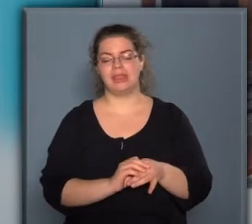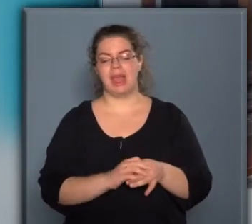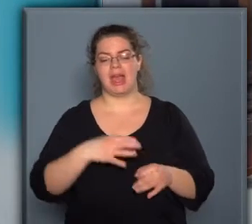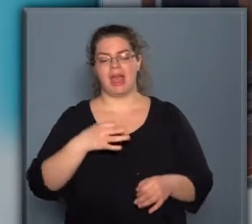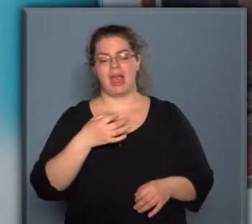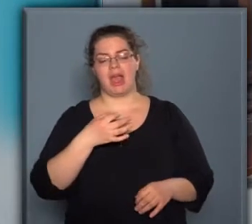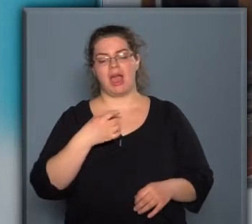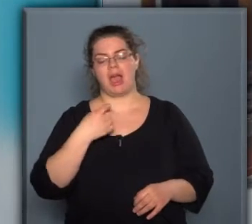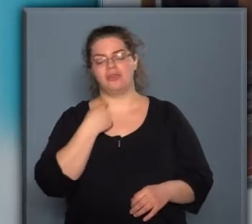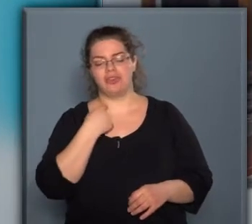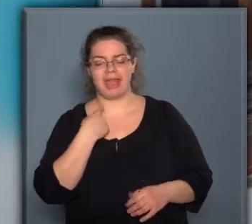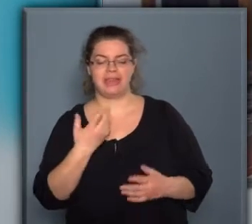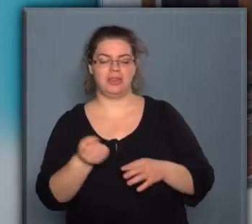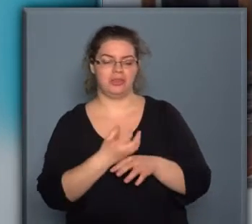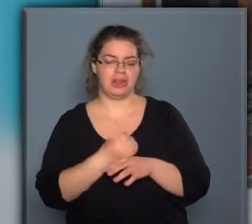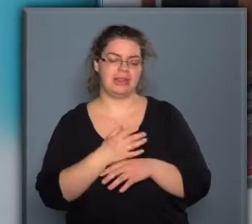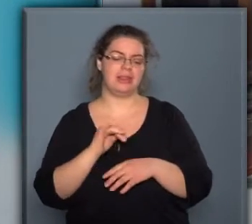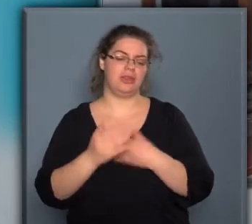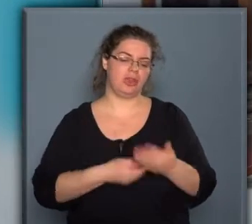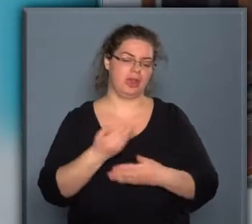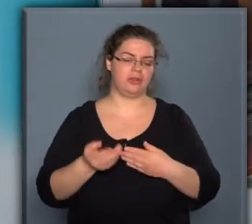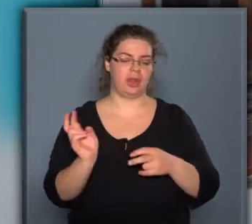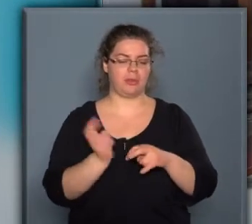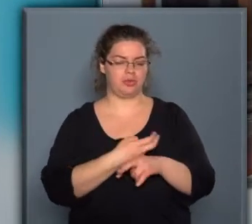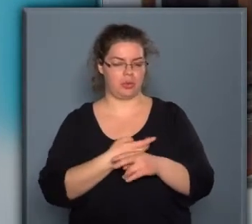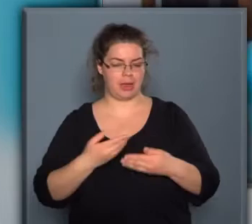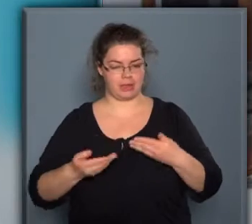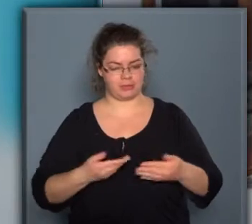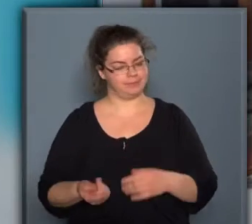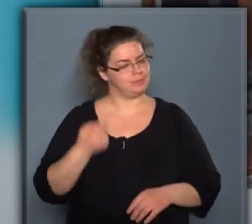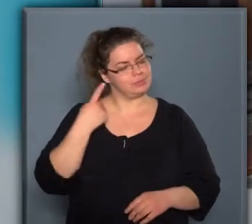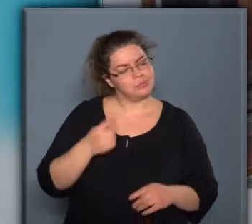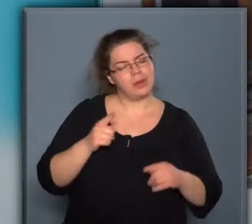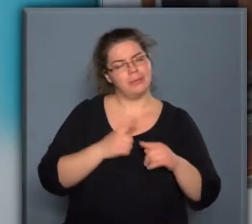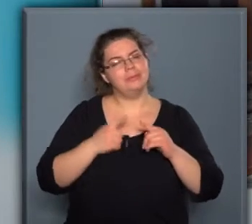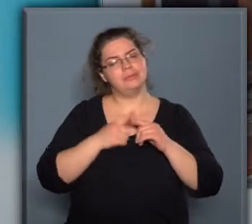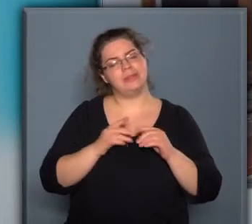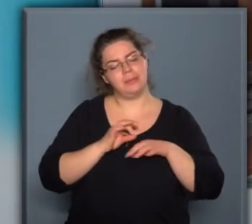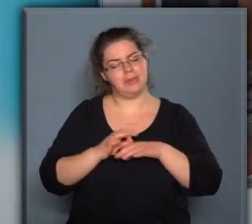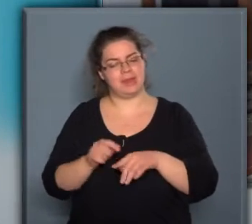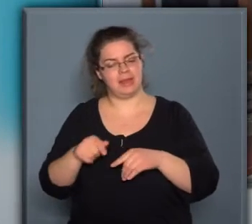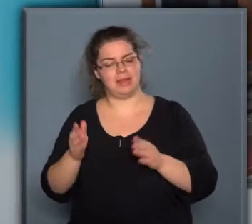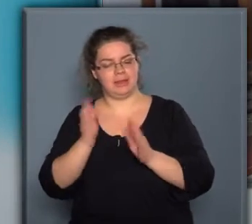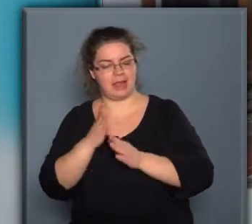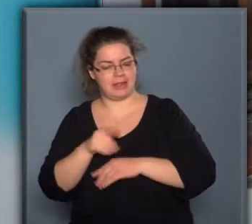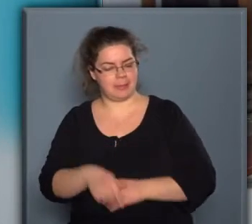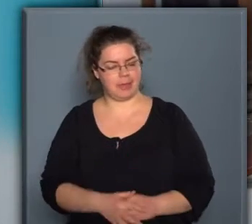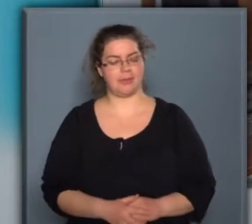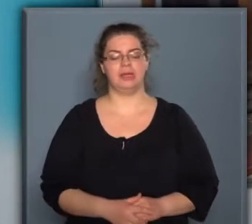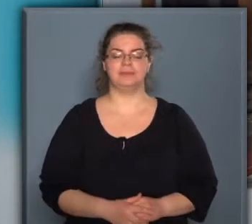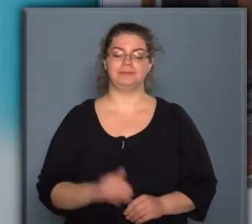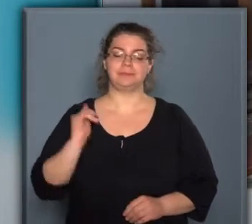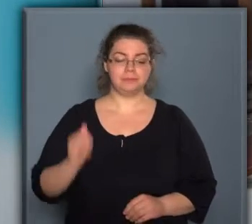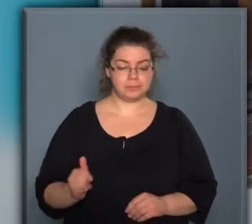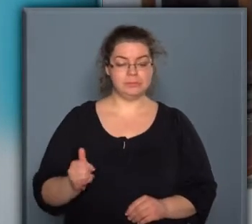sertés tenyésztés és kereskedelem és Kőbánya között. Betudna egy picit minket vezetni ennek a rejtelmeiben? Igen.